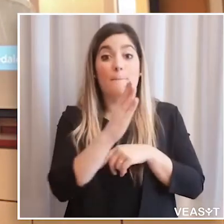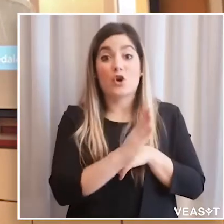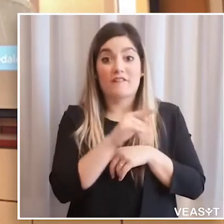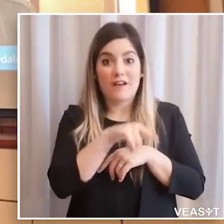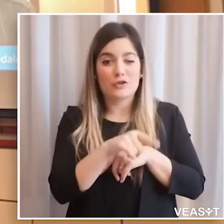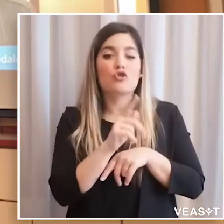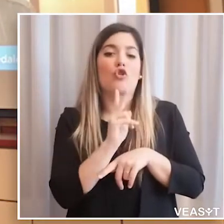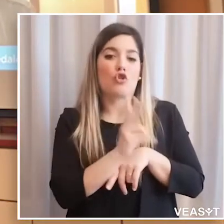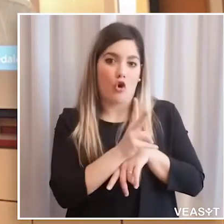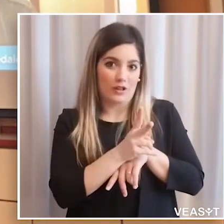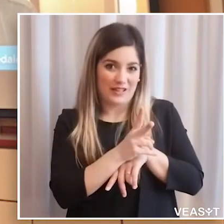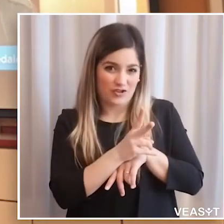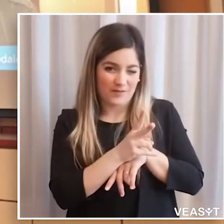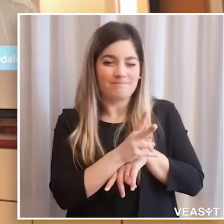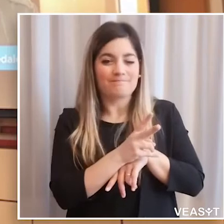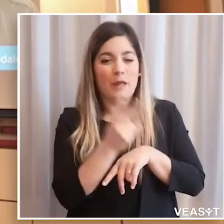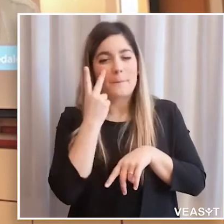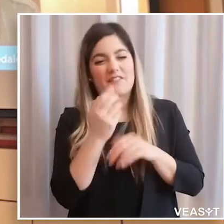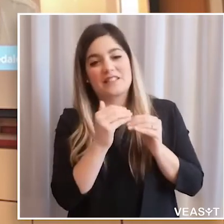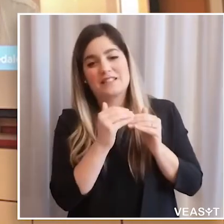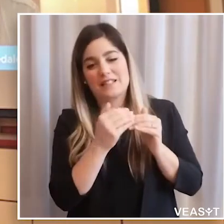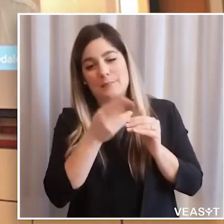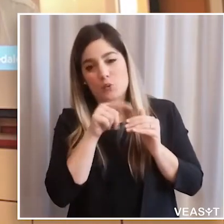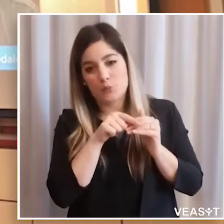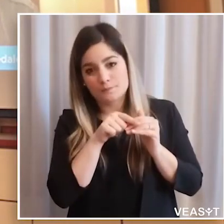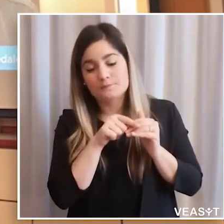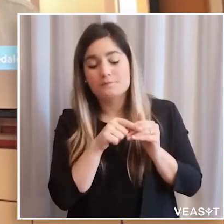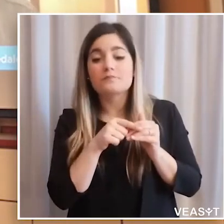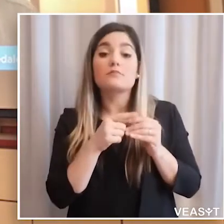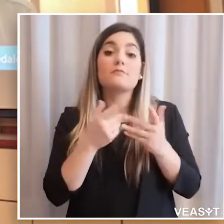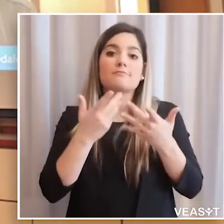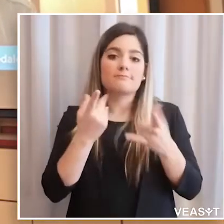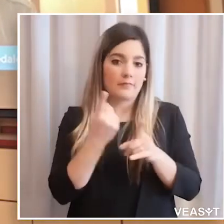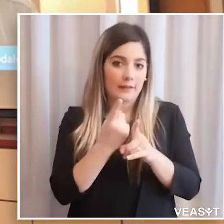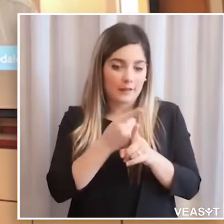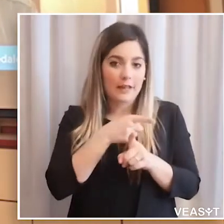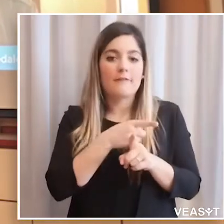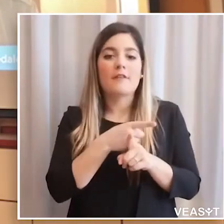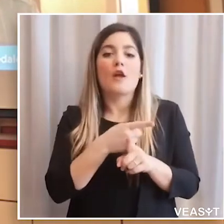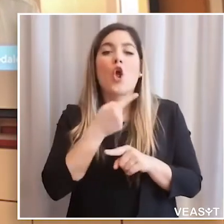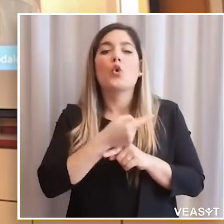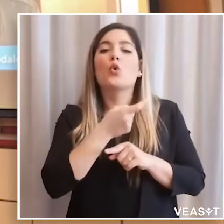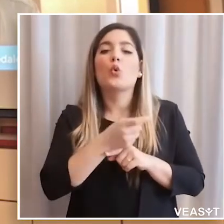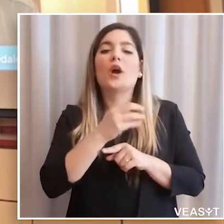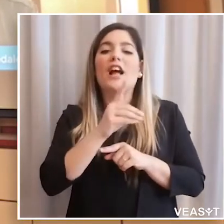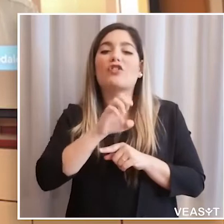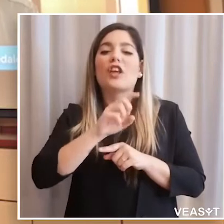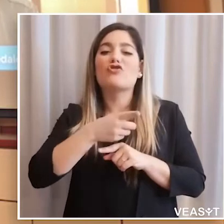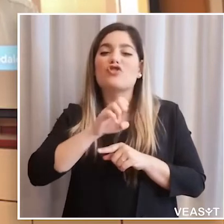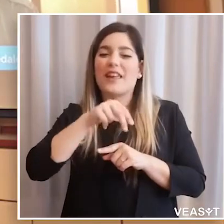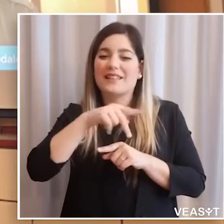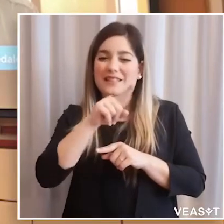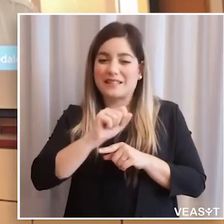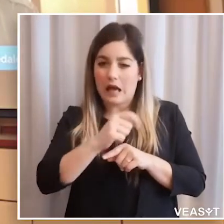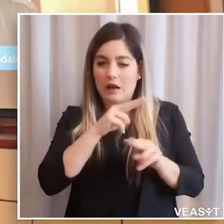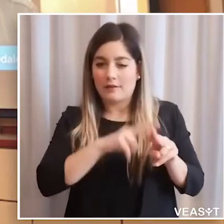Bonifacio, abbiamo attivato 12 dei 18 posti previsti, in funzione della diminuzione dei posti letto di lungodegenza che